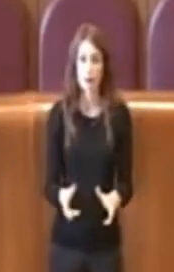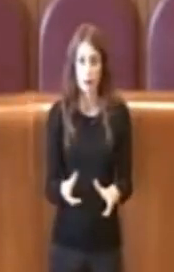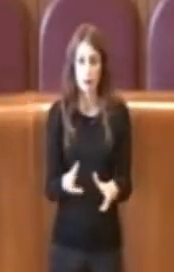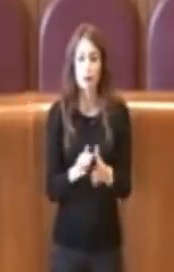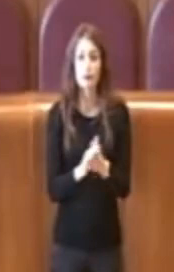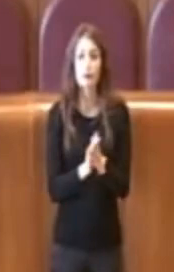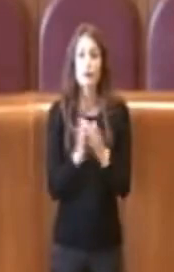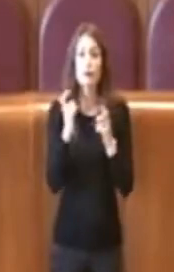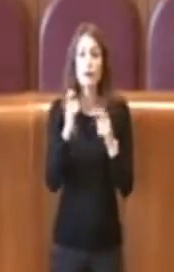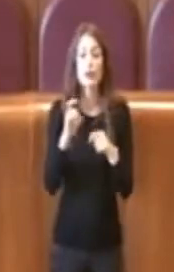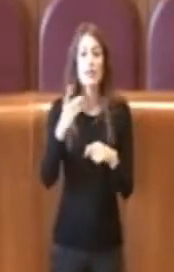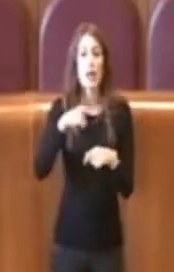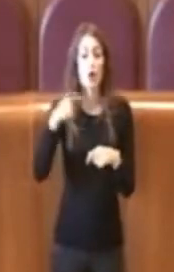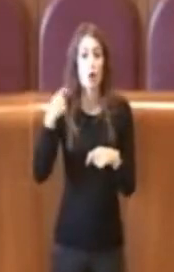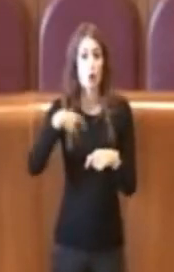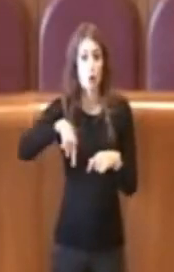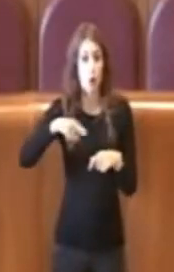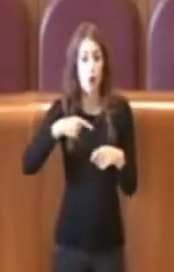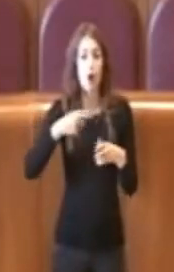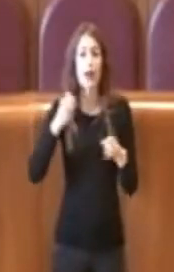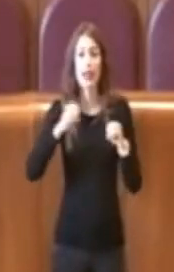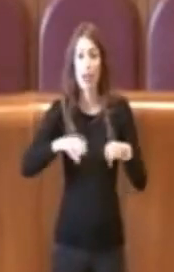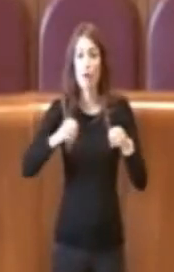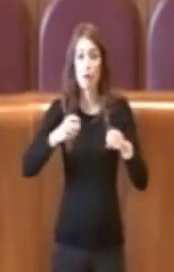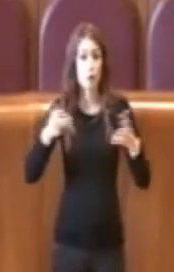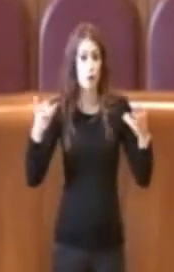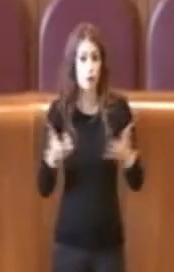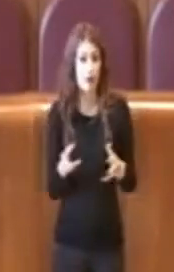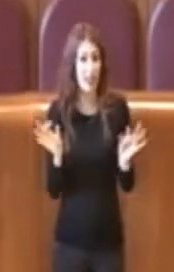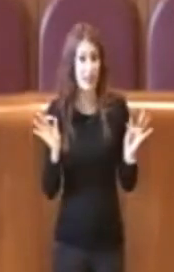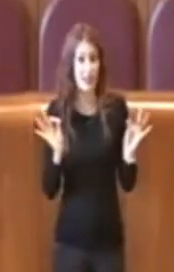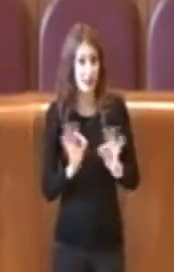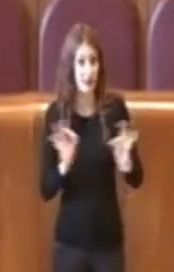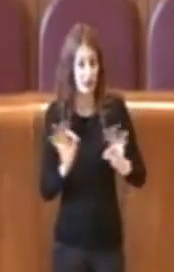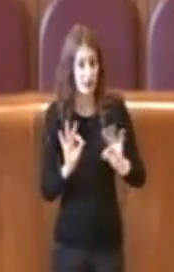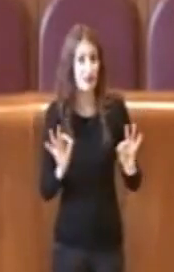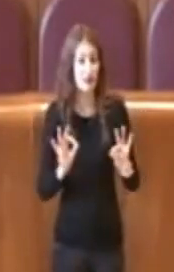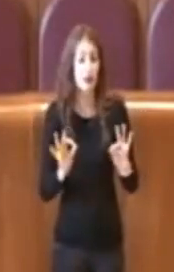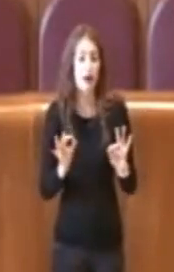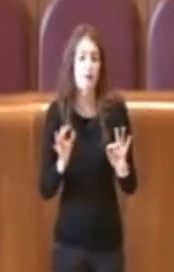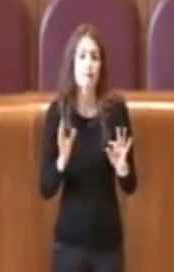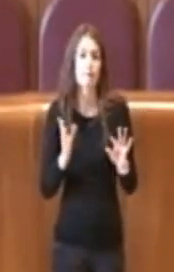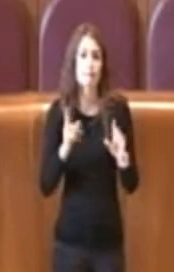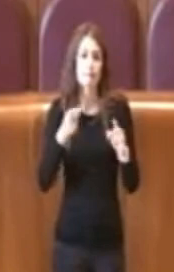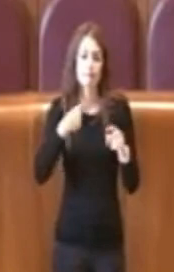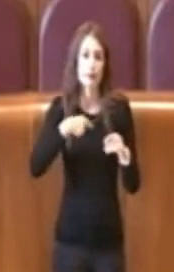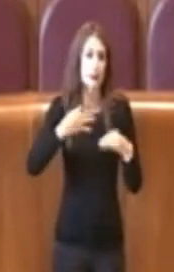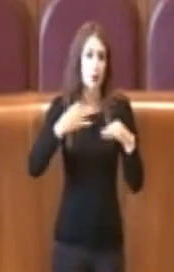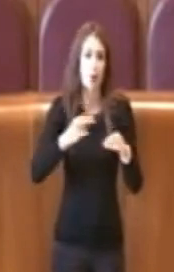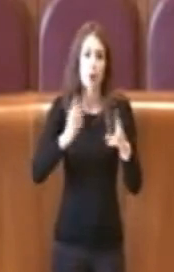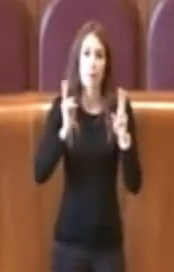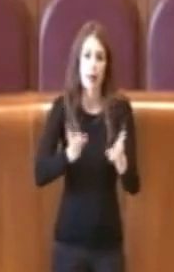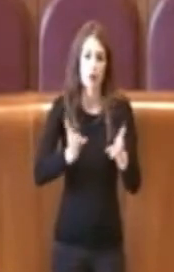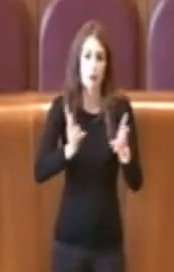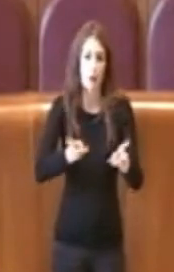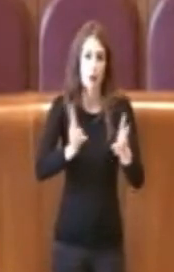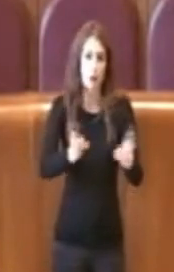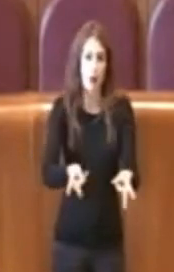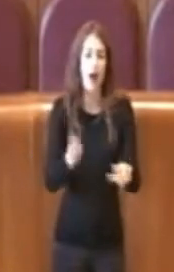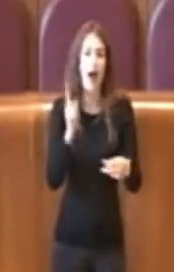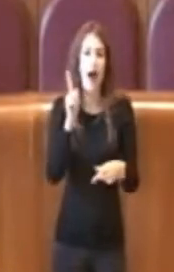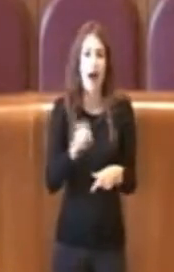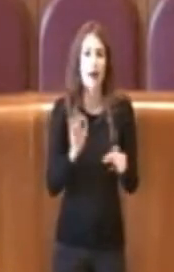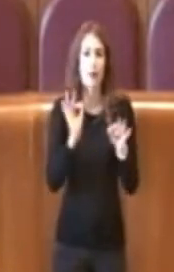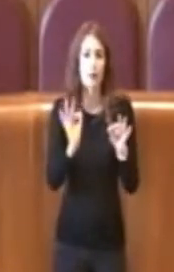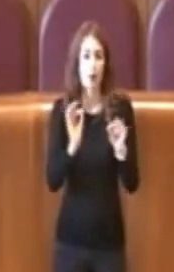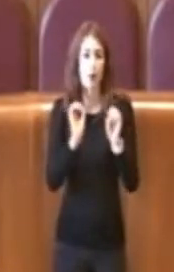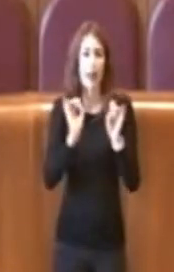perché se noi non riduciamo i rifiuti si andrà sempre peggio anche in termini